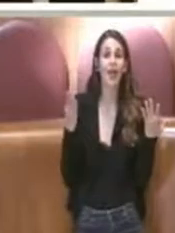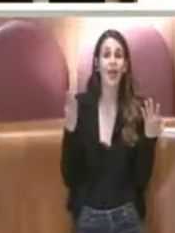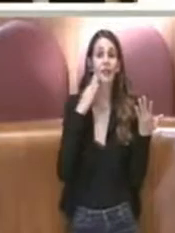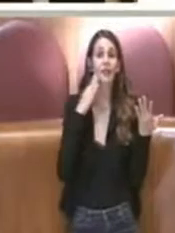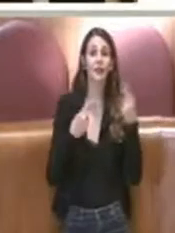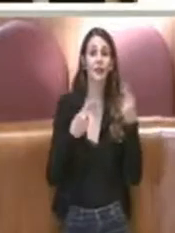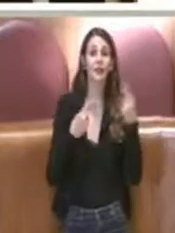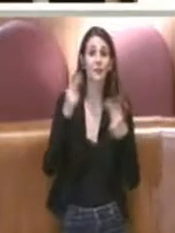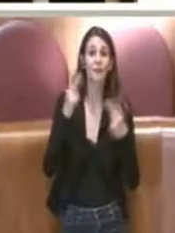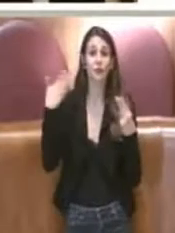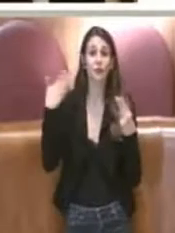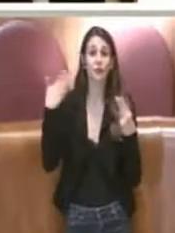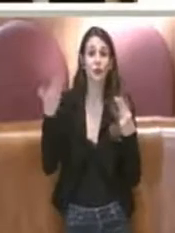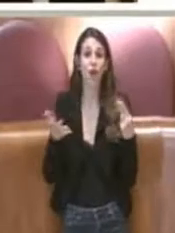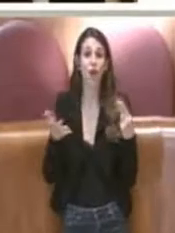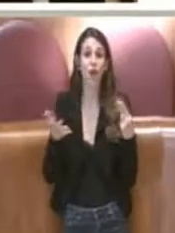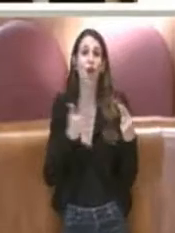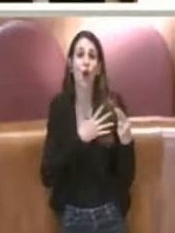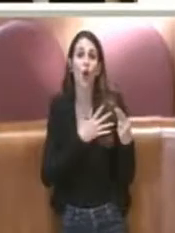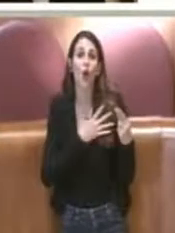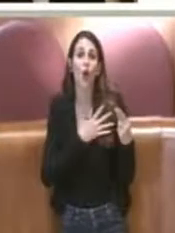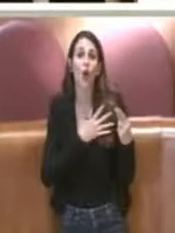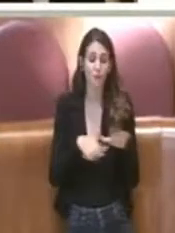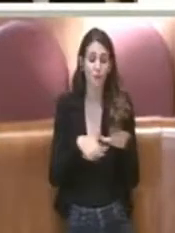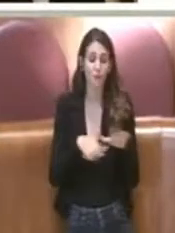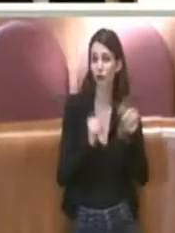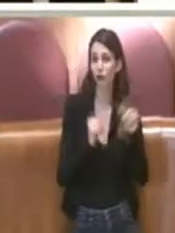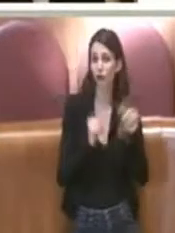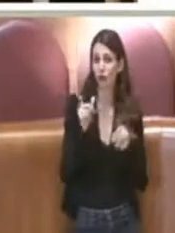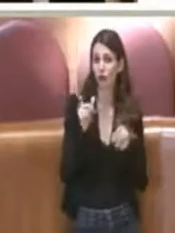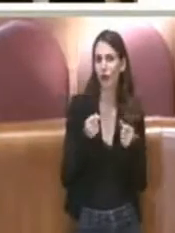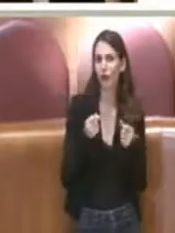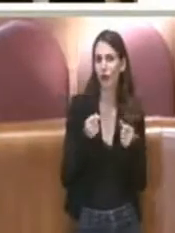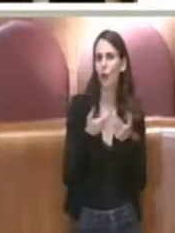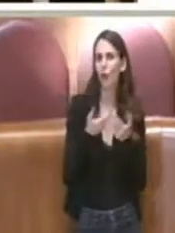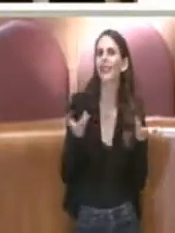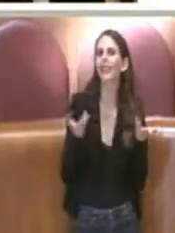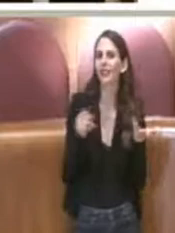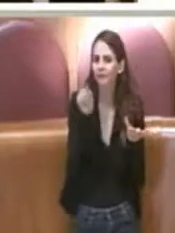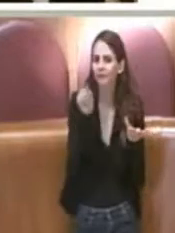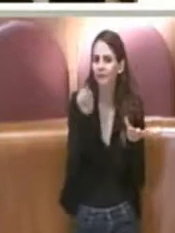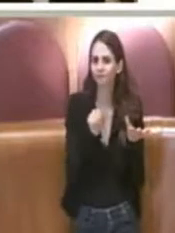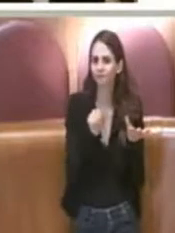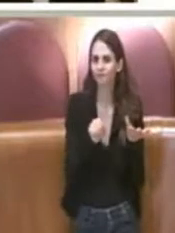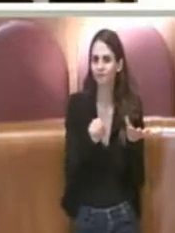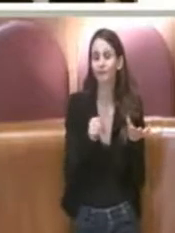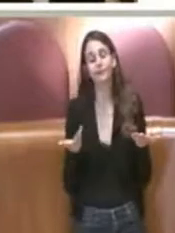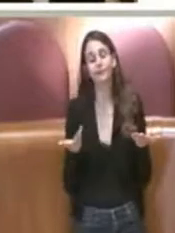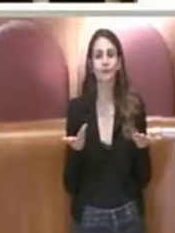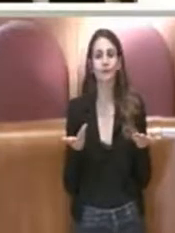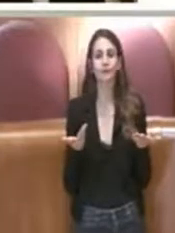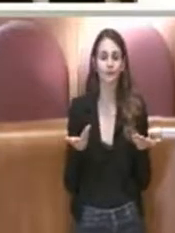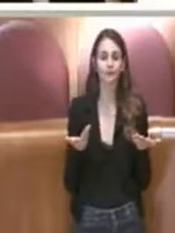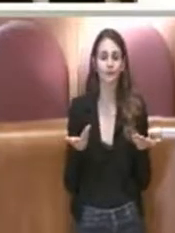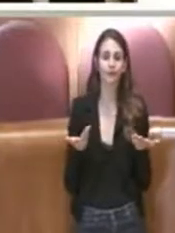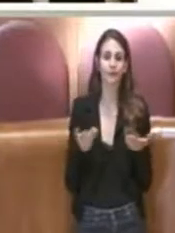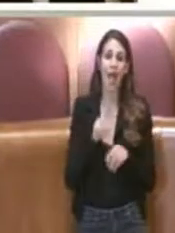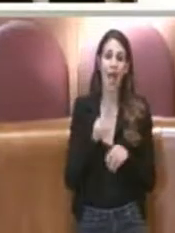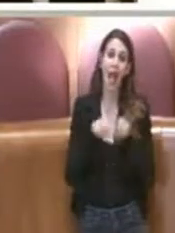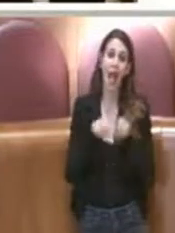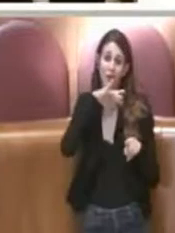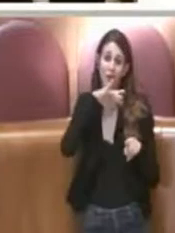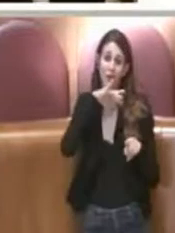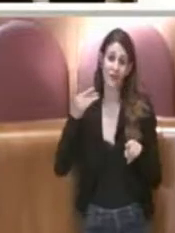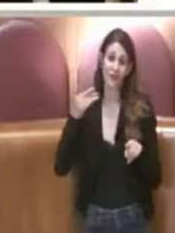fuori bilancio fossero partiti prima e mai trattati, anche su questo evidentemente qualcosa di